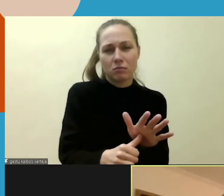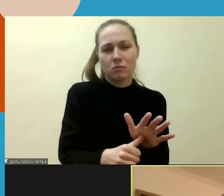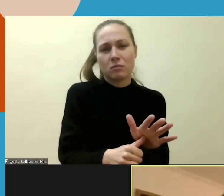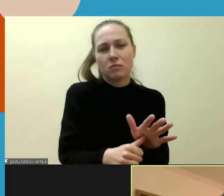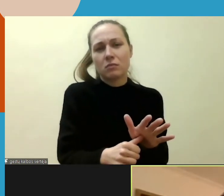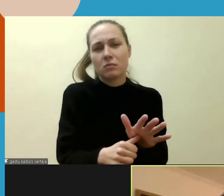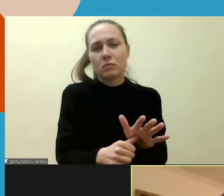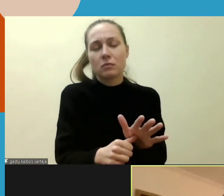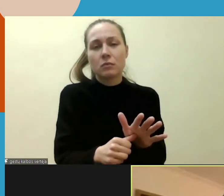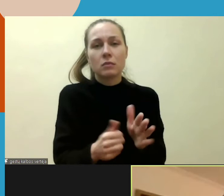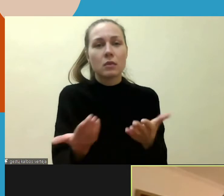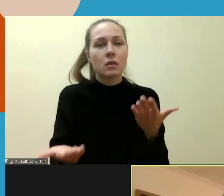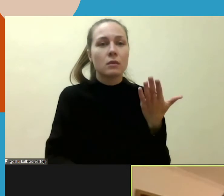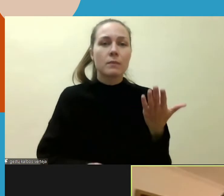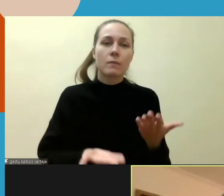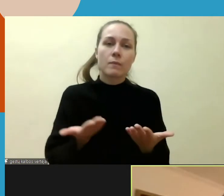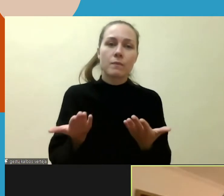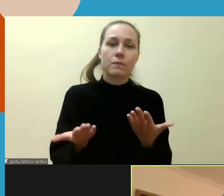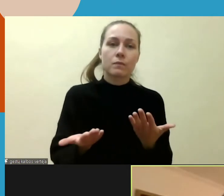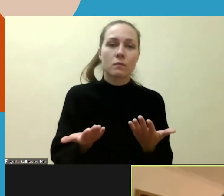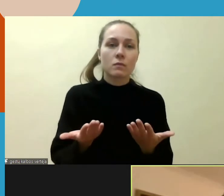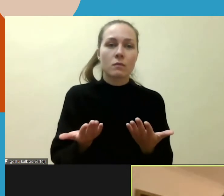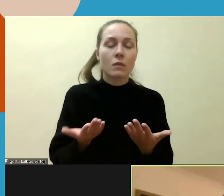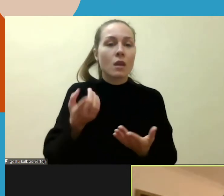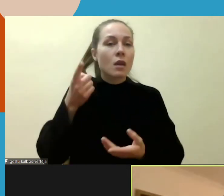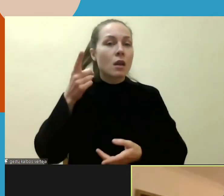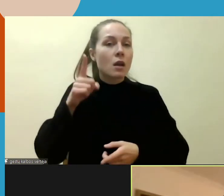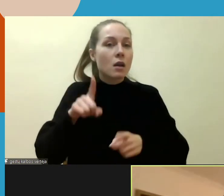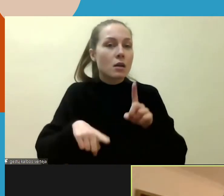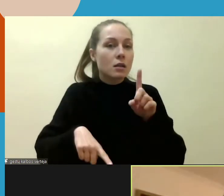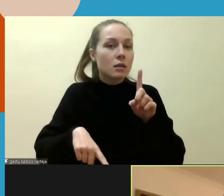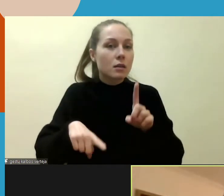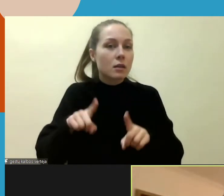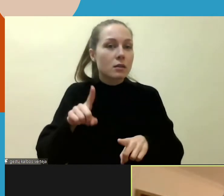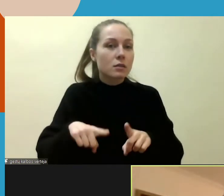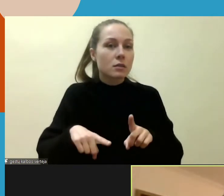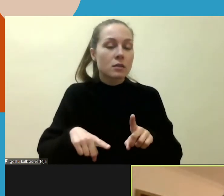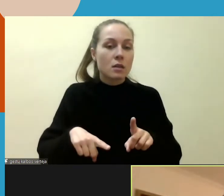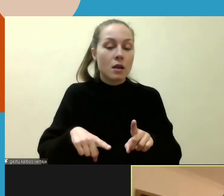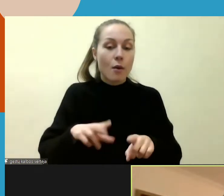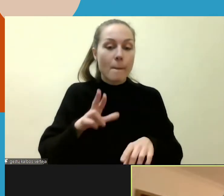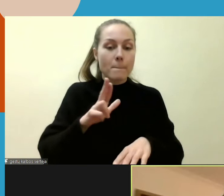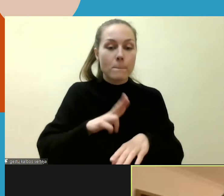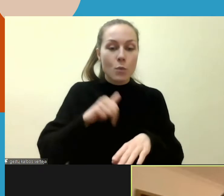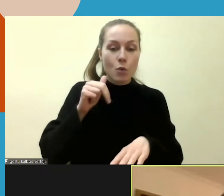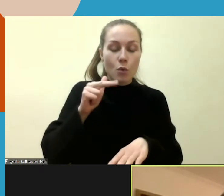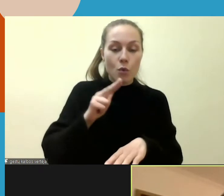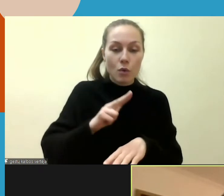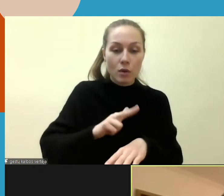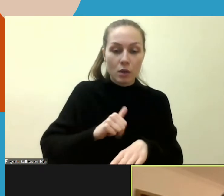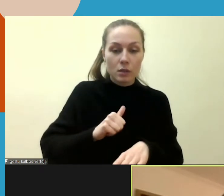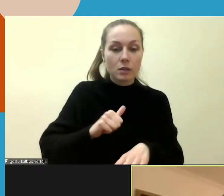Arba apskritai kartais reakcija būna netinkama, kai pati policija nežino,